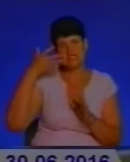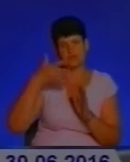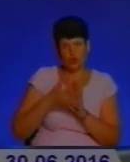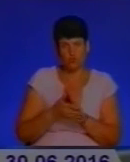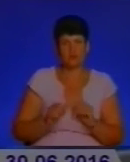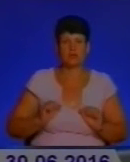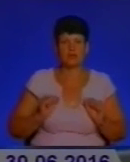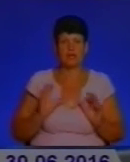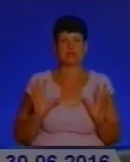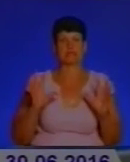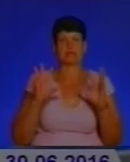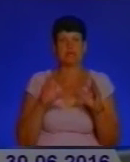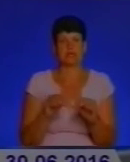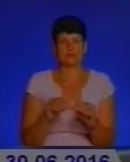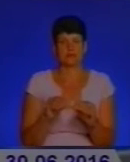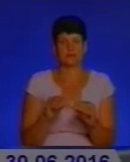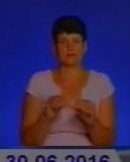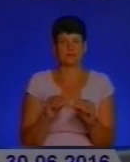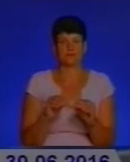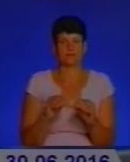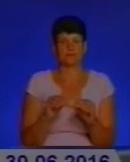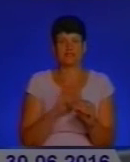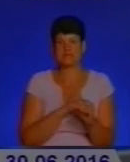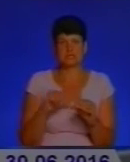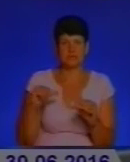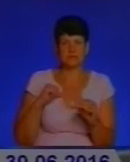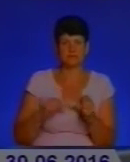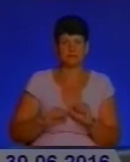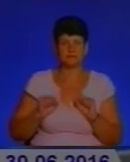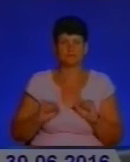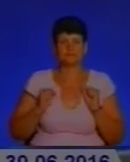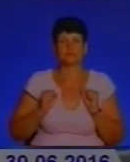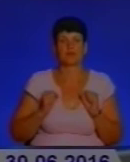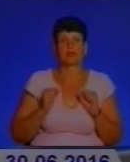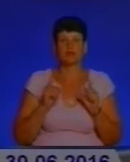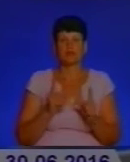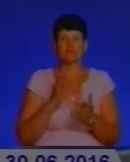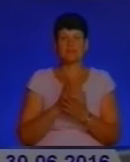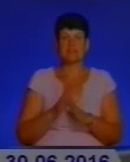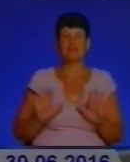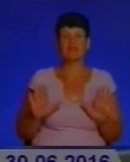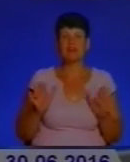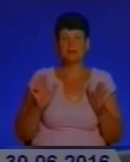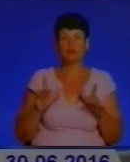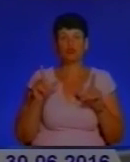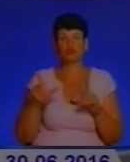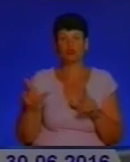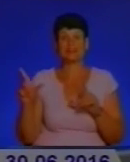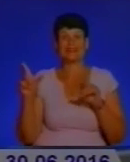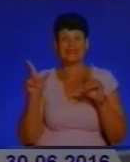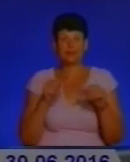намагаються загасити самотужки. Або даже є настільки випадки, коли люди просто їдуть, бачать